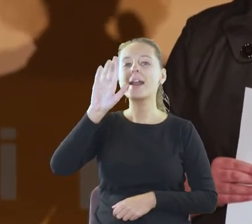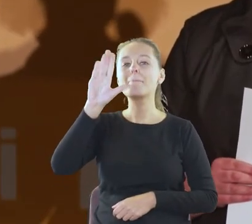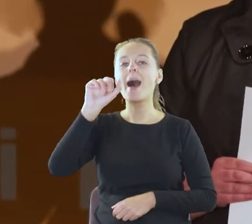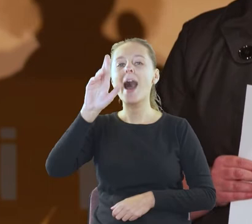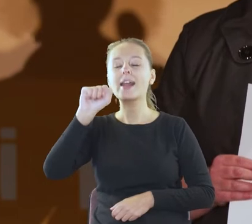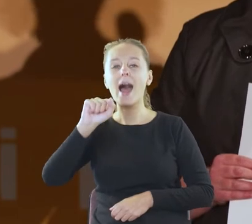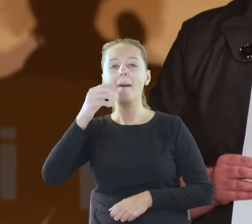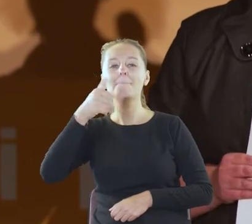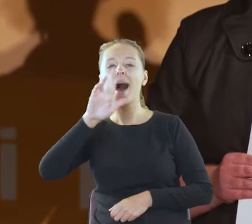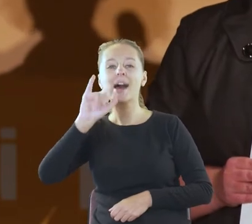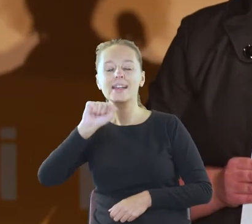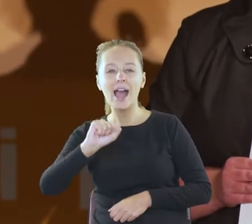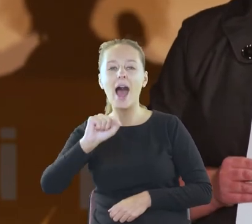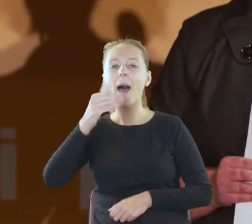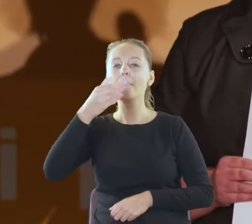Morawiec. Przepraszam.